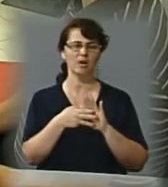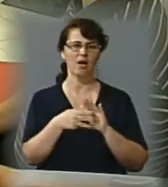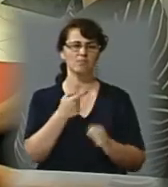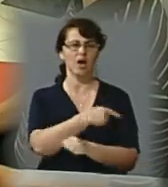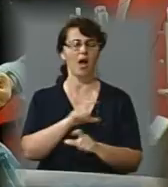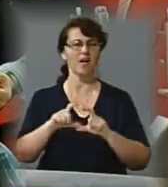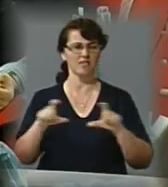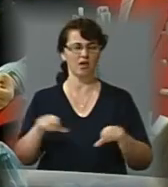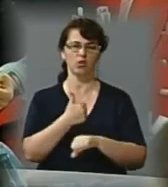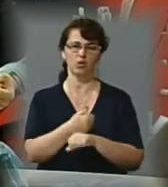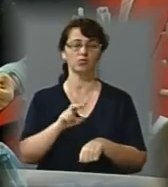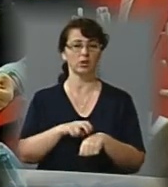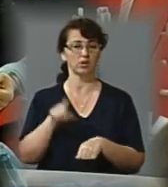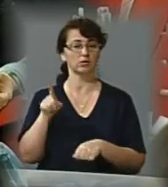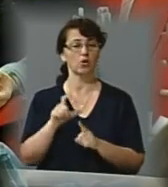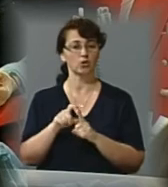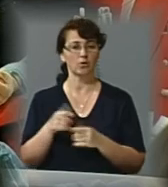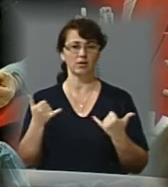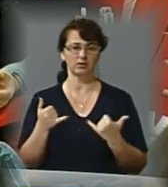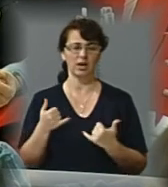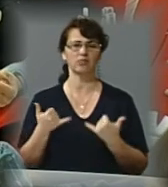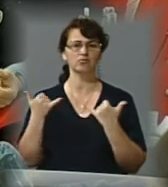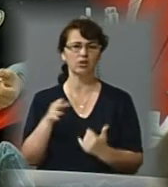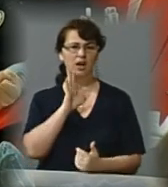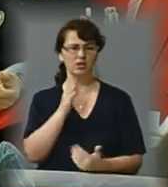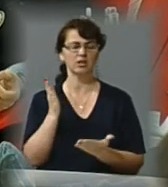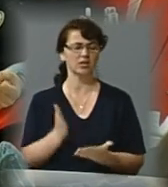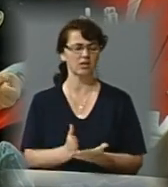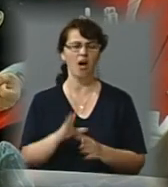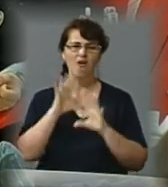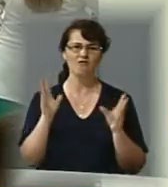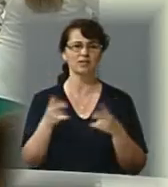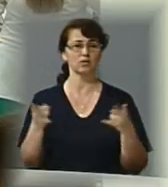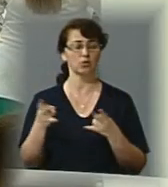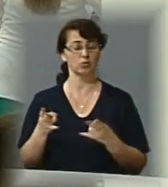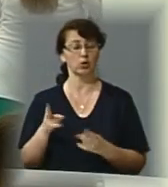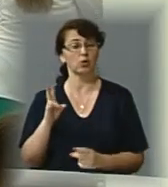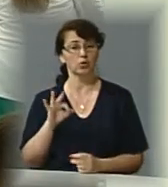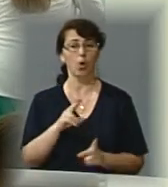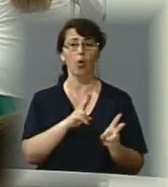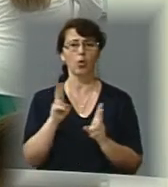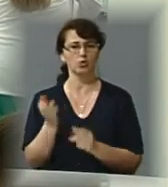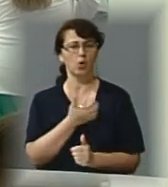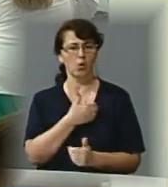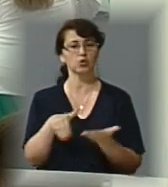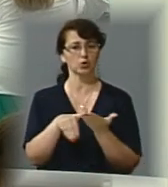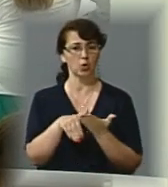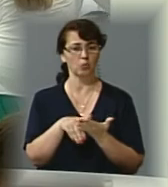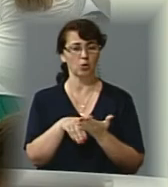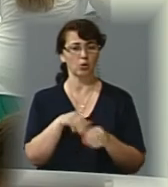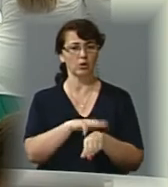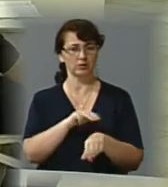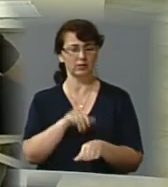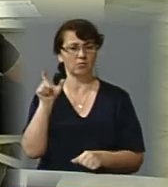Баранець. За його словами, зараз для жінки є усі необхідні препарати крові. Однак всі гухочі, які хотіли допомогти поліцейській, сьогодні